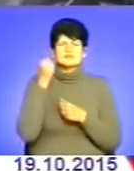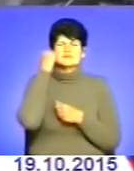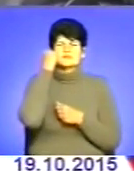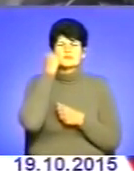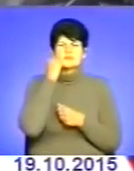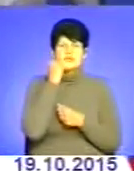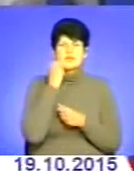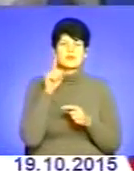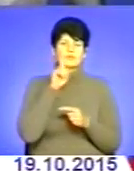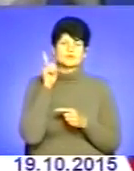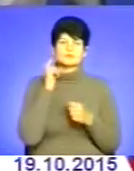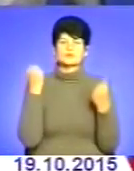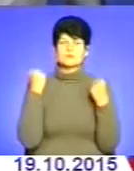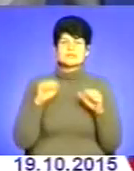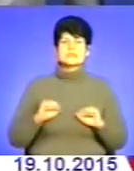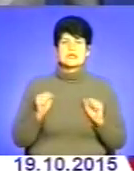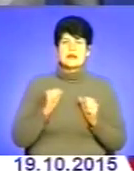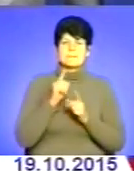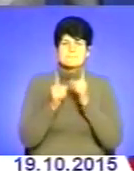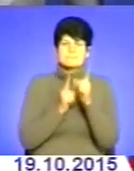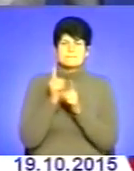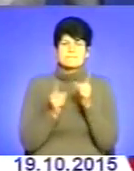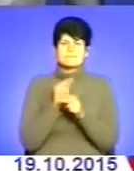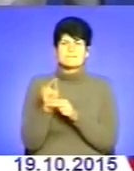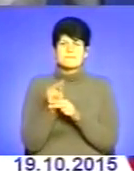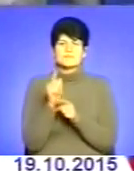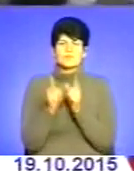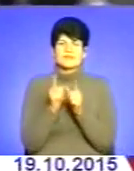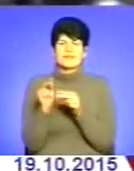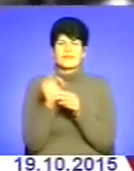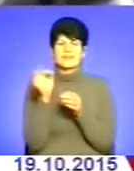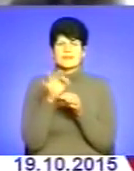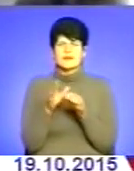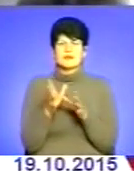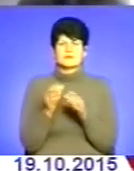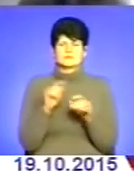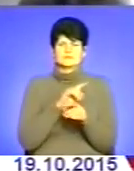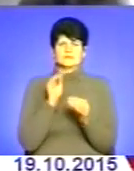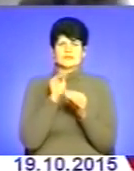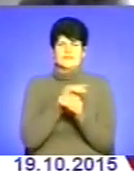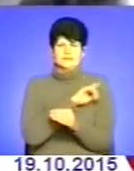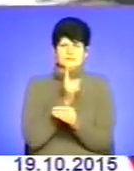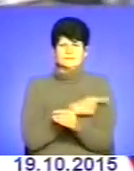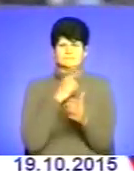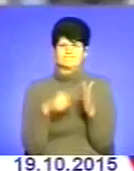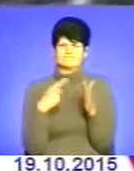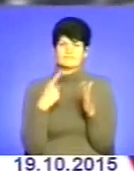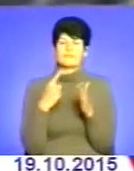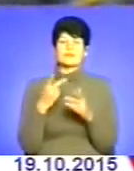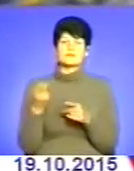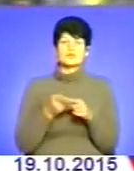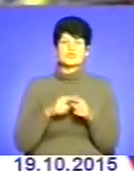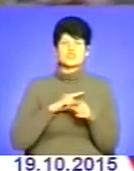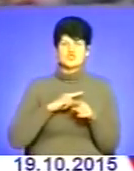спортсмени разом з тренерами намагаються їх переобладнати Замінити деталі та встановити потужніші мотори Адже безперечно